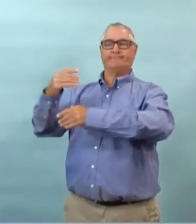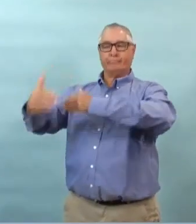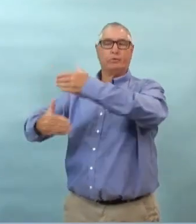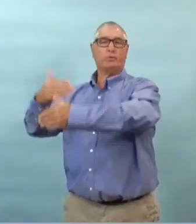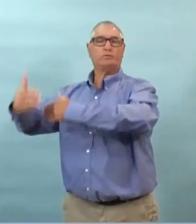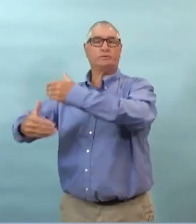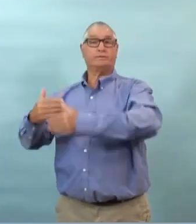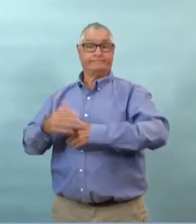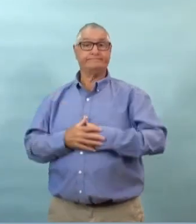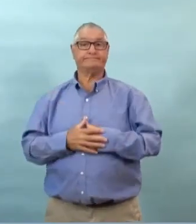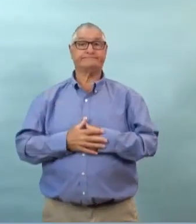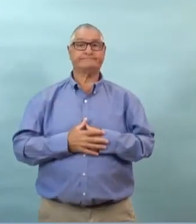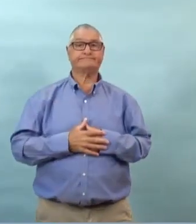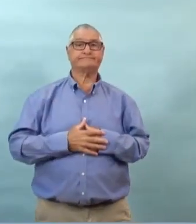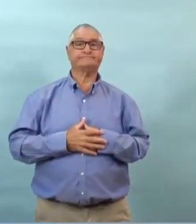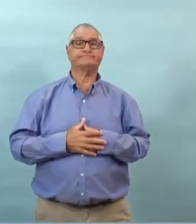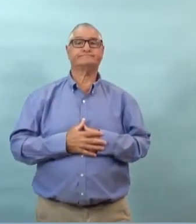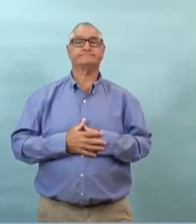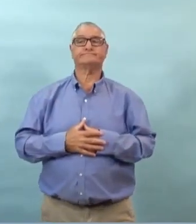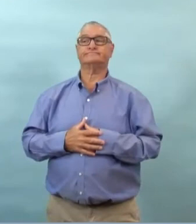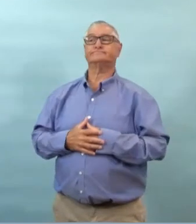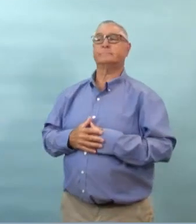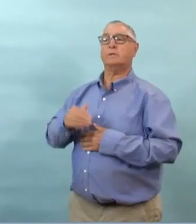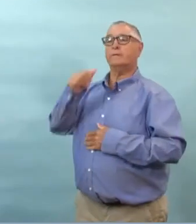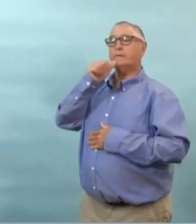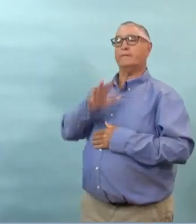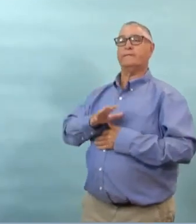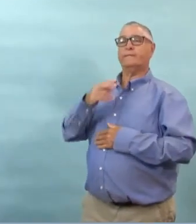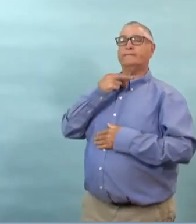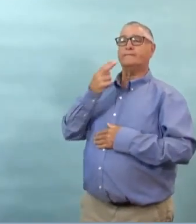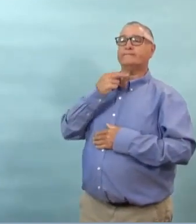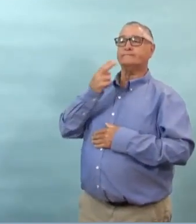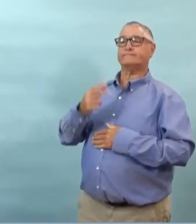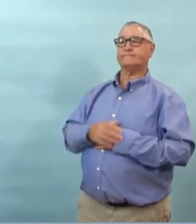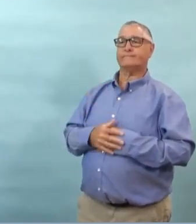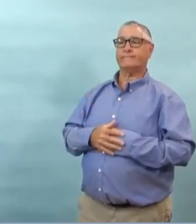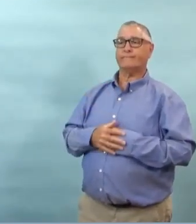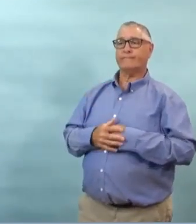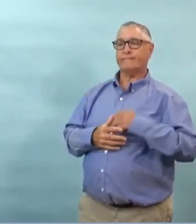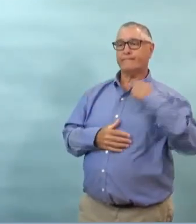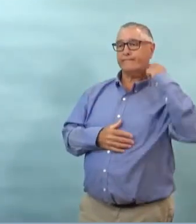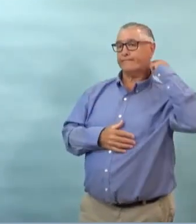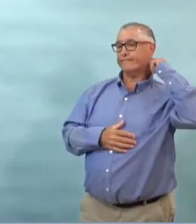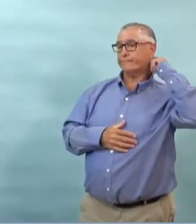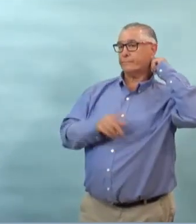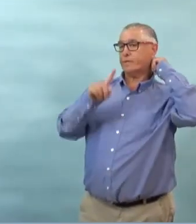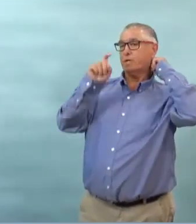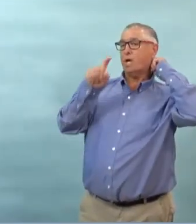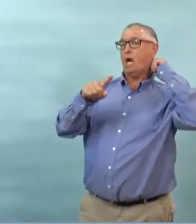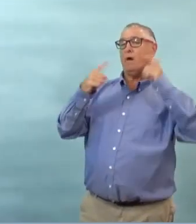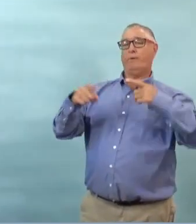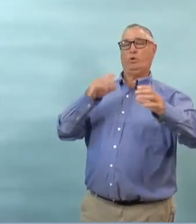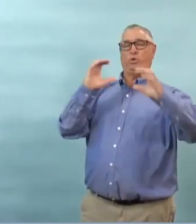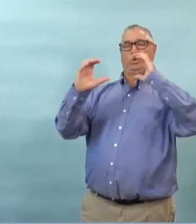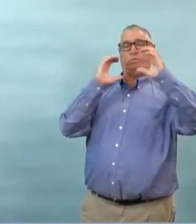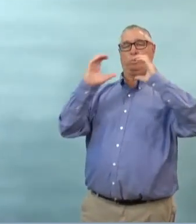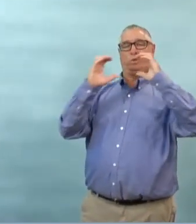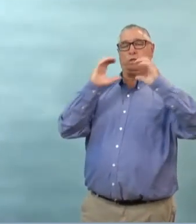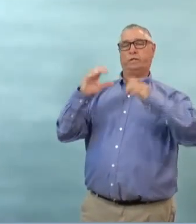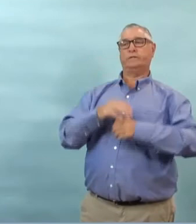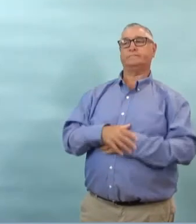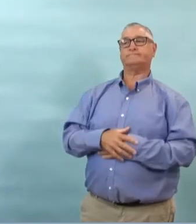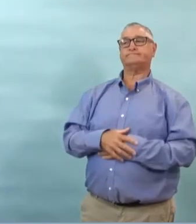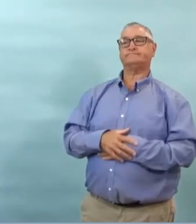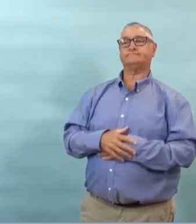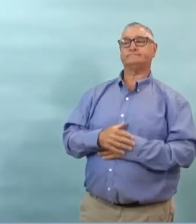ils divulguent immédiatement avec qui ils ont été en contact et ça nous permet d'isoler tout de suite les bonnes personnes je veux parler ici des